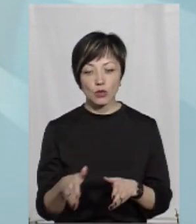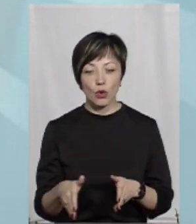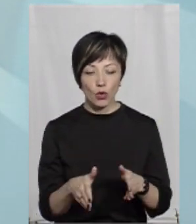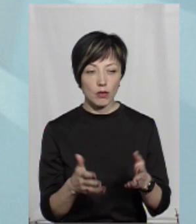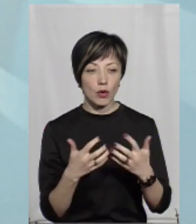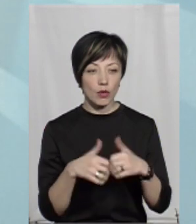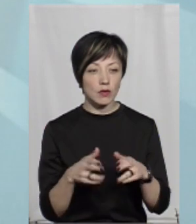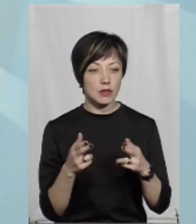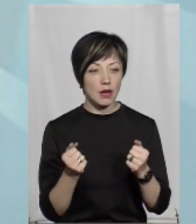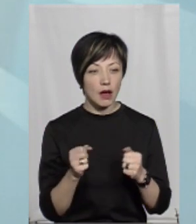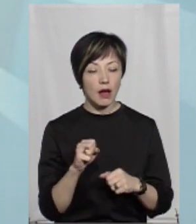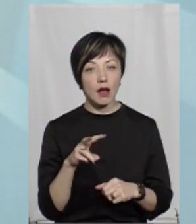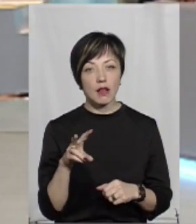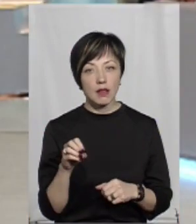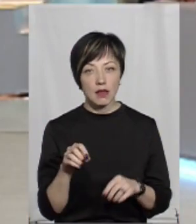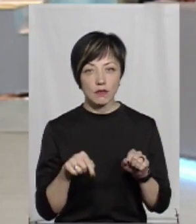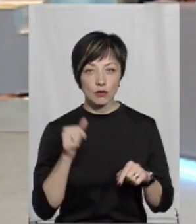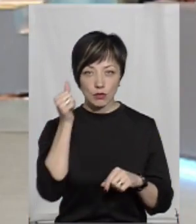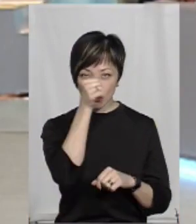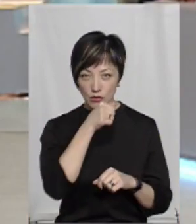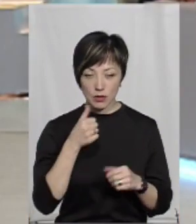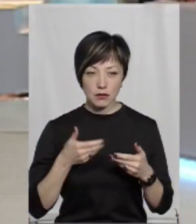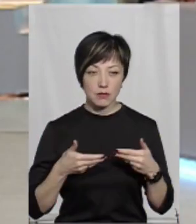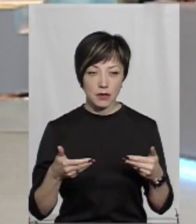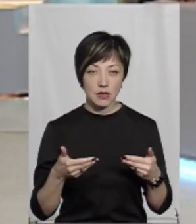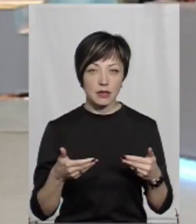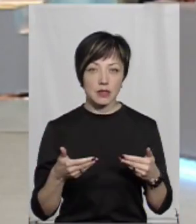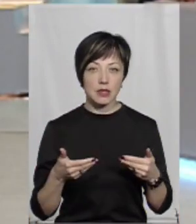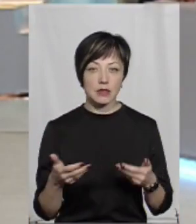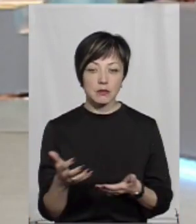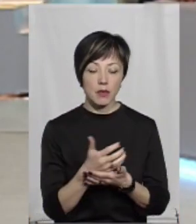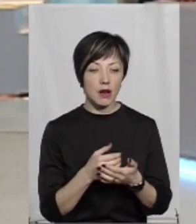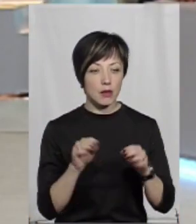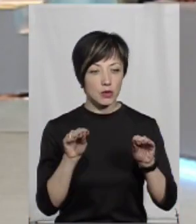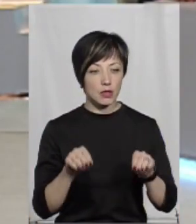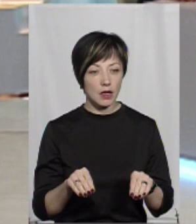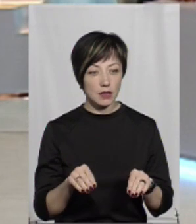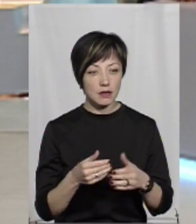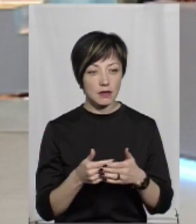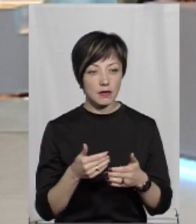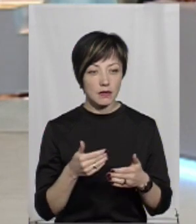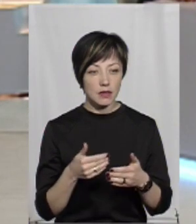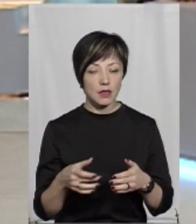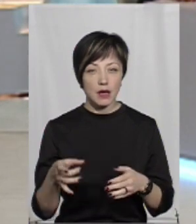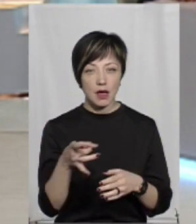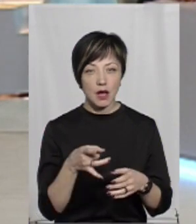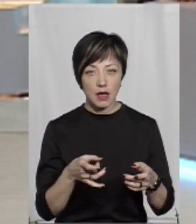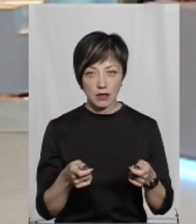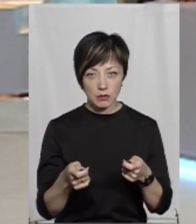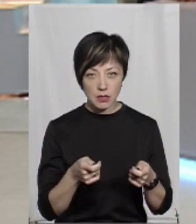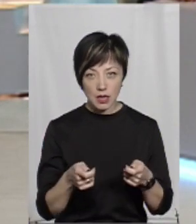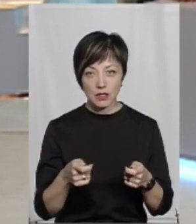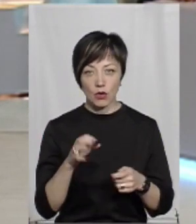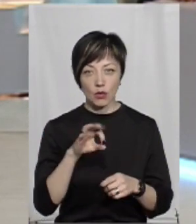прораховано, так. Але цього року ми збираємо дані від голови радіоадміністрації, об'єднані території.